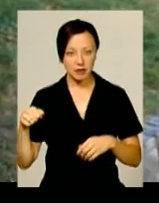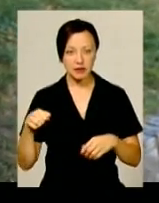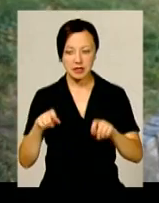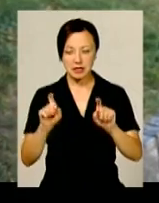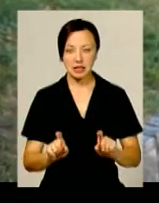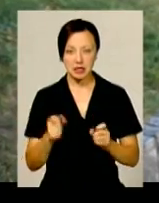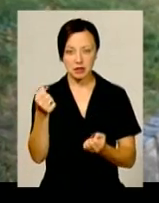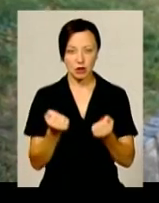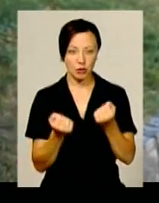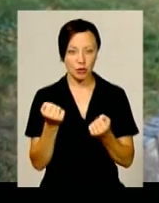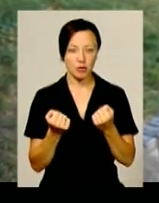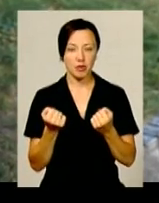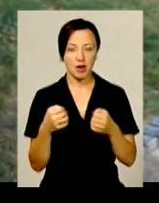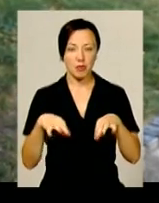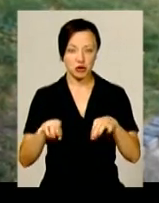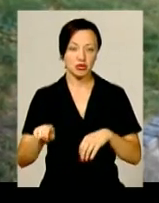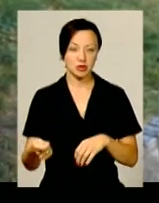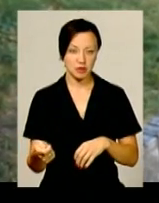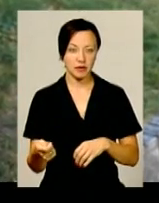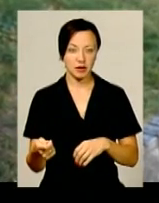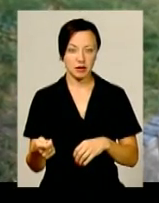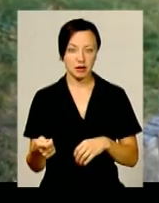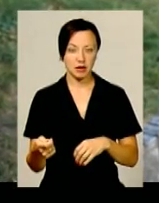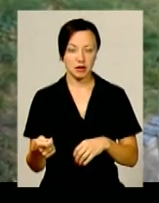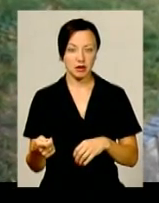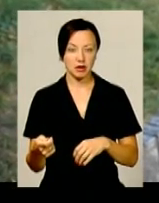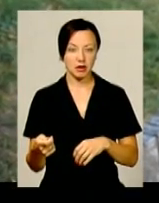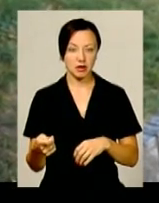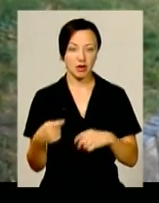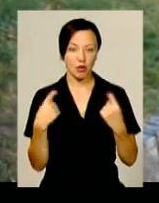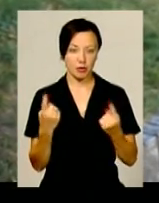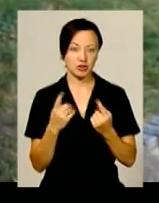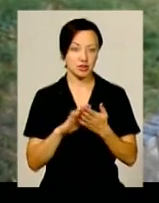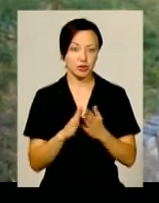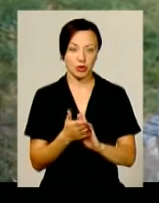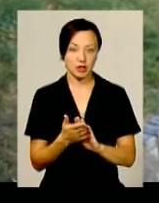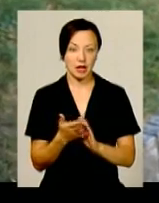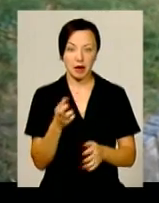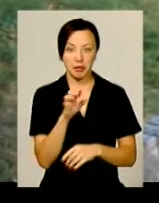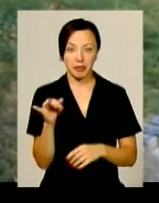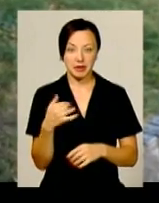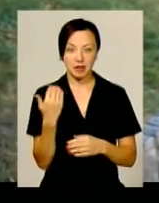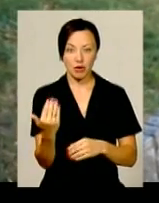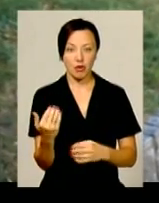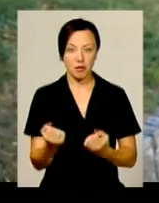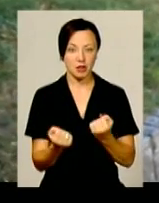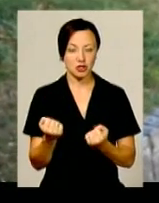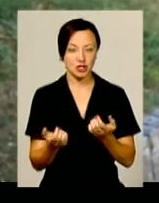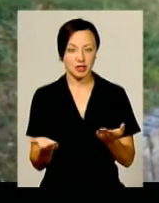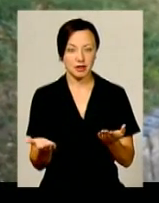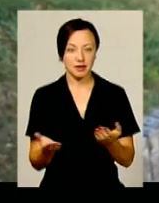він за рулем, машина заведена в обична ситуація, якщо б це була його машина.